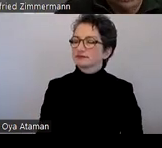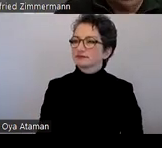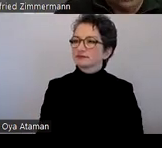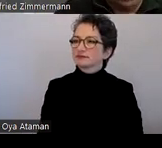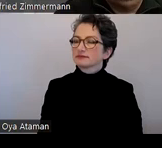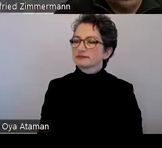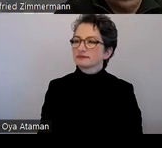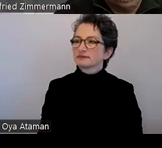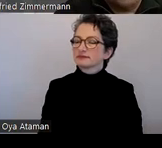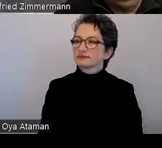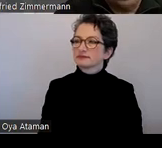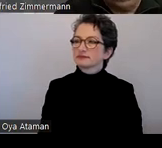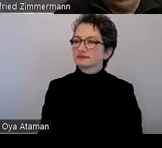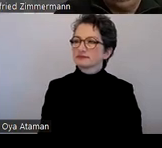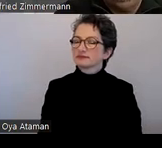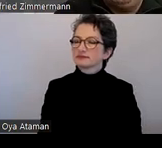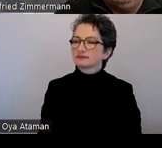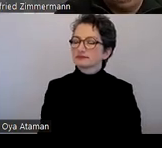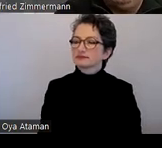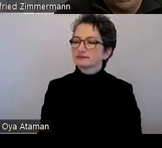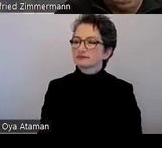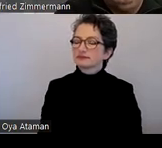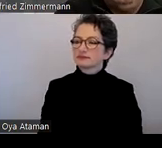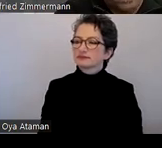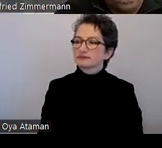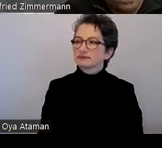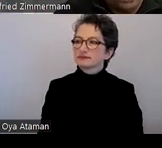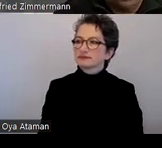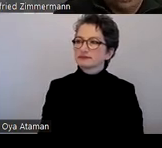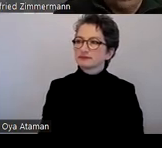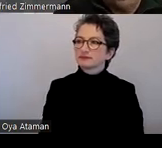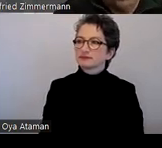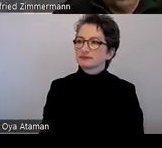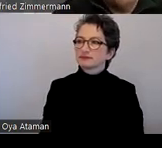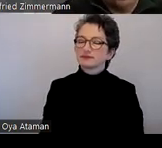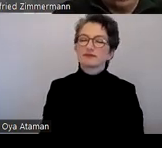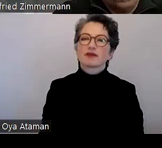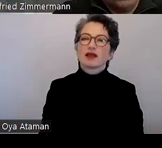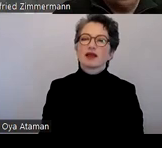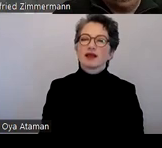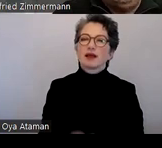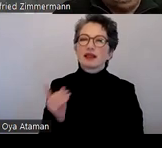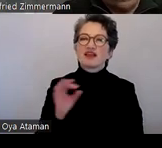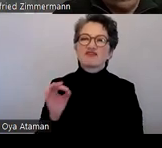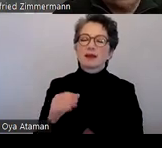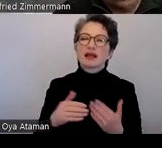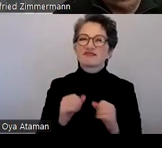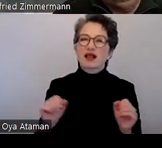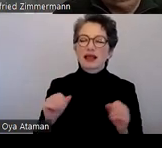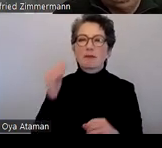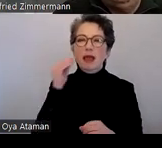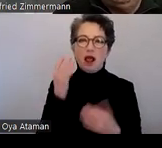So, was sind die Merkmale einer barrierefreien BDF? So, BDF ist Teil